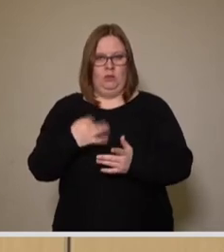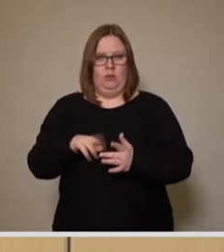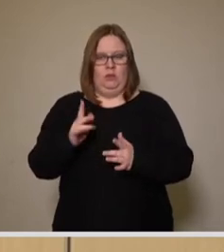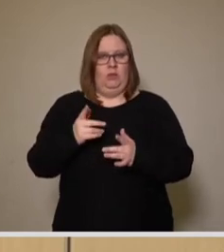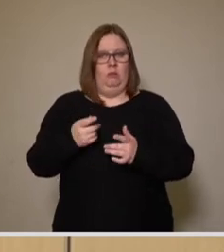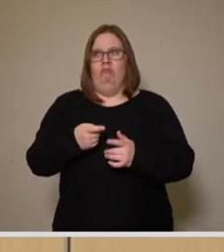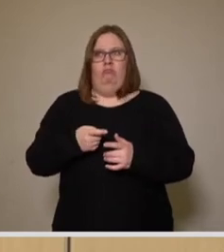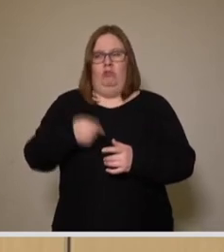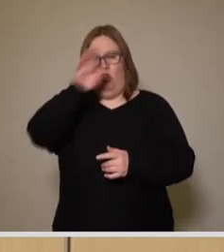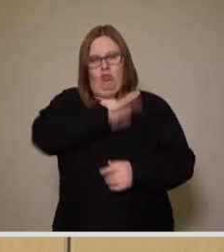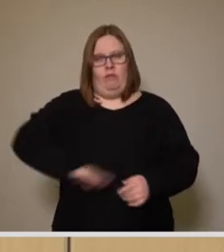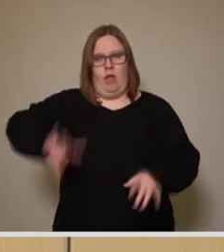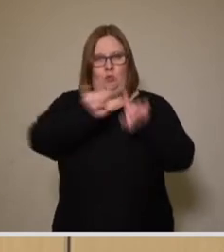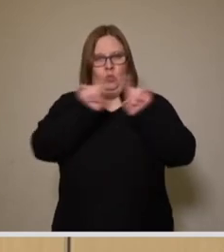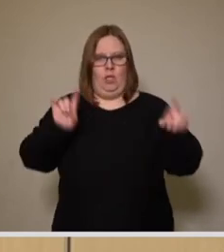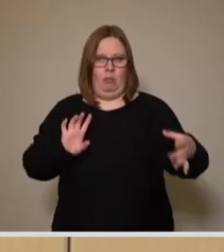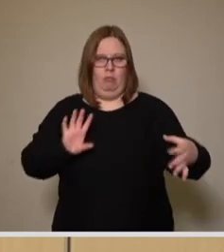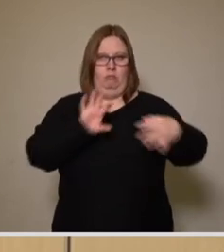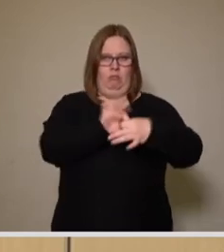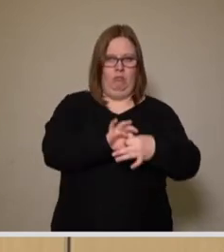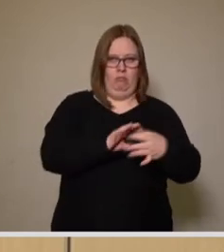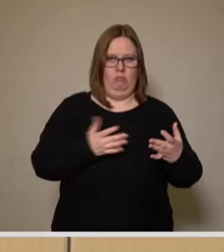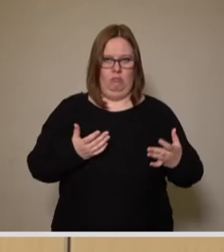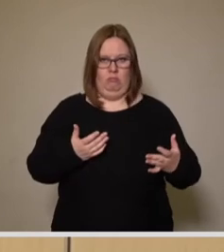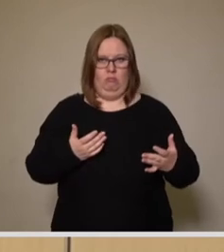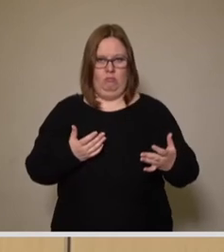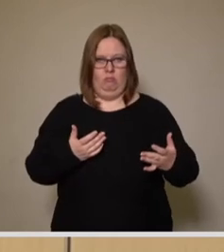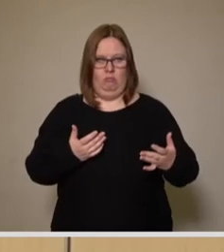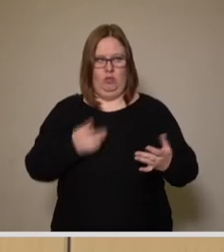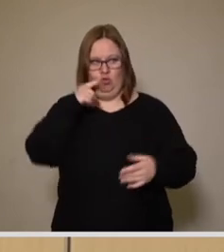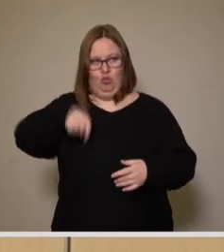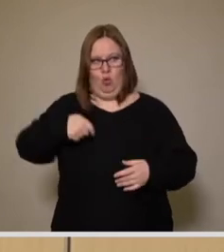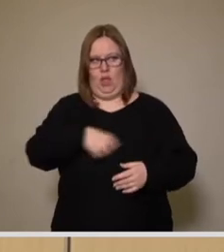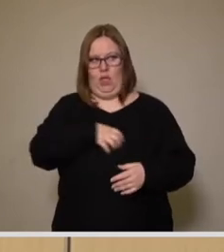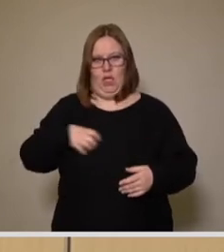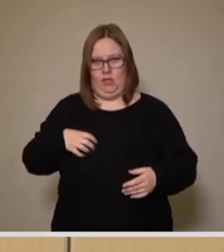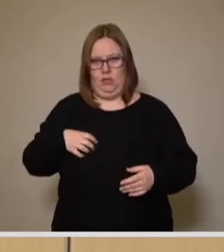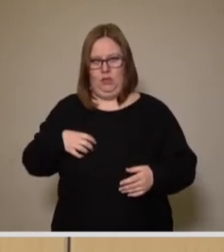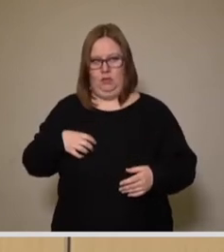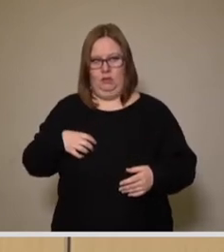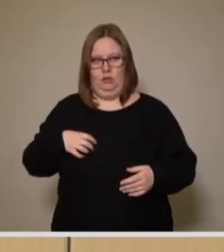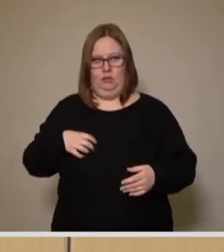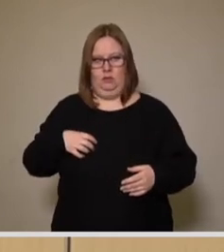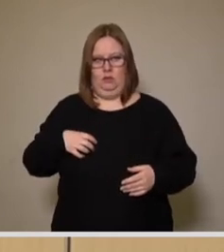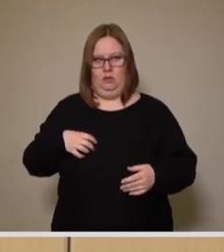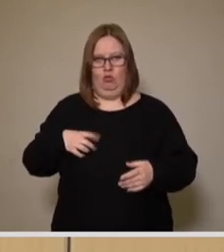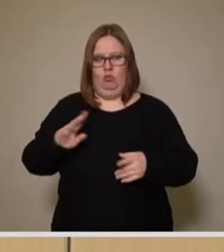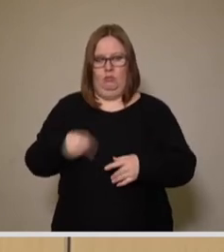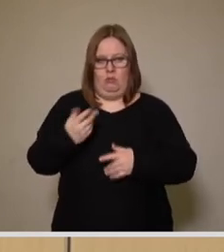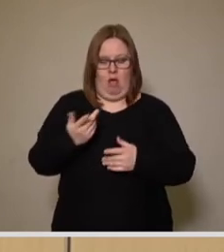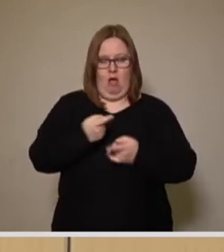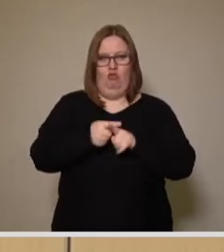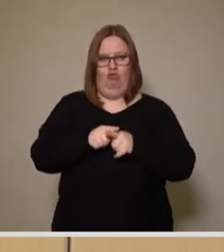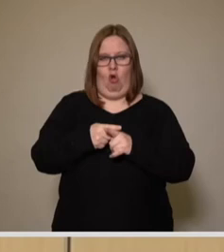tätigen Unternehmen oder gar noch weiter tätigen Unternehmen gehören. Und da geschieht die